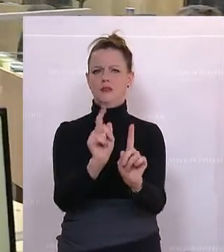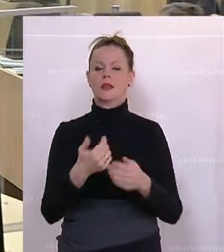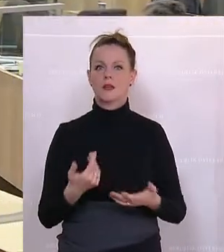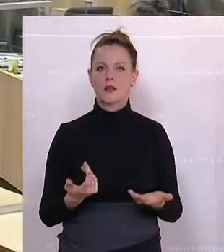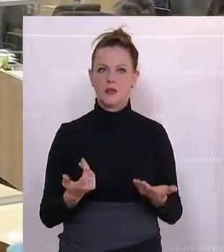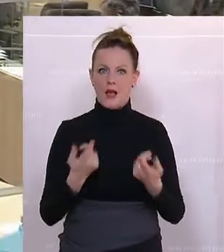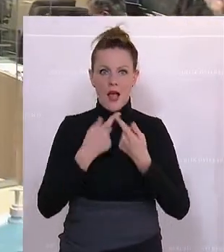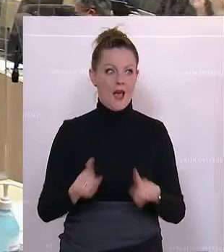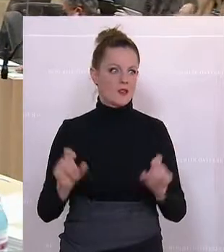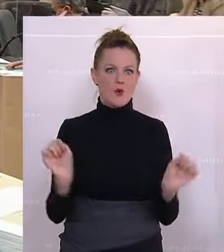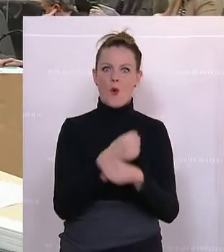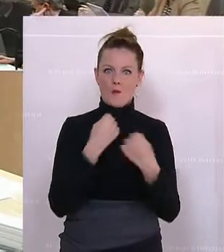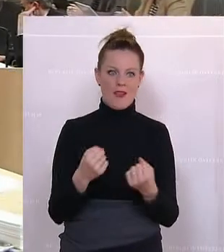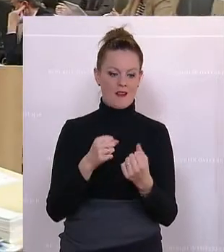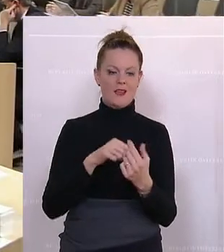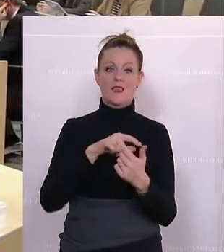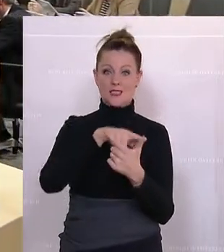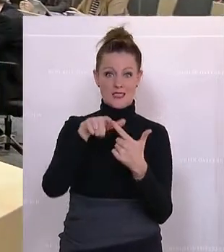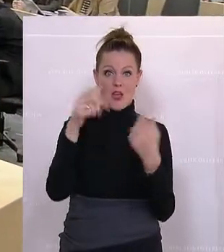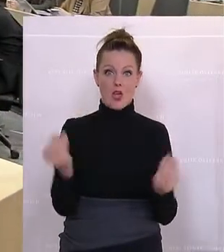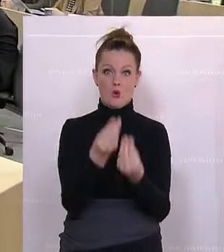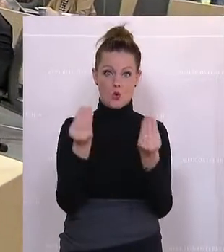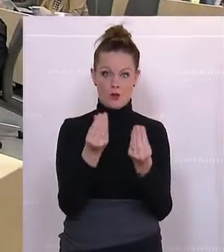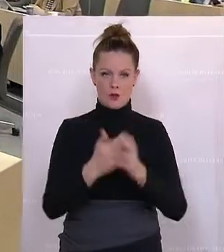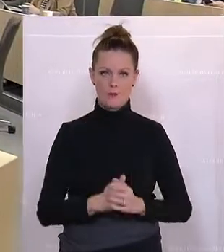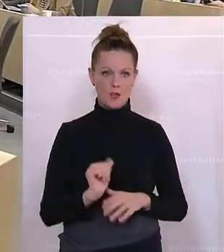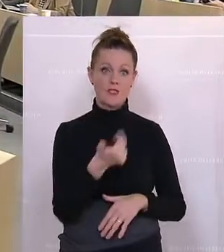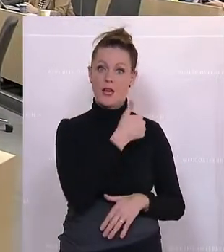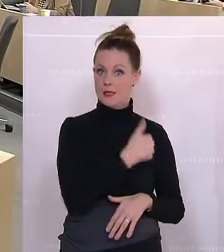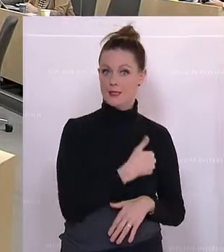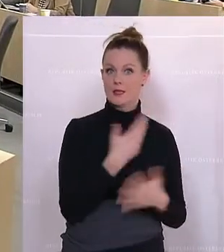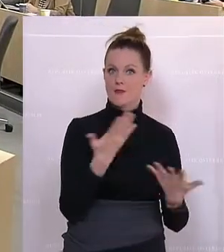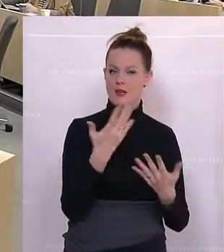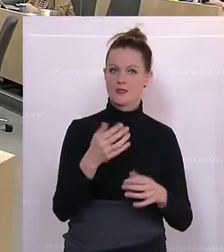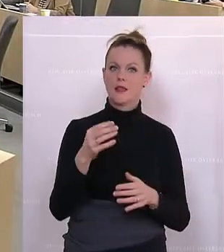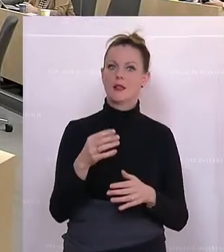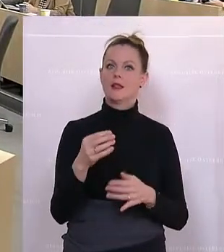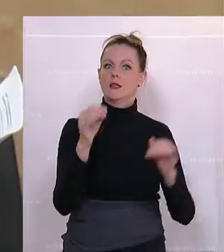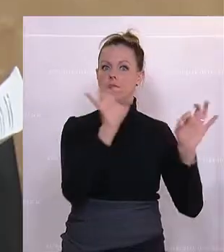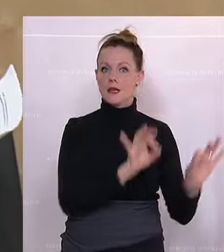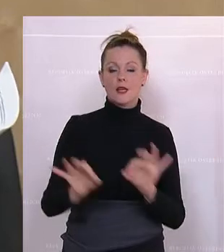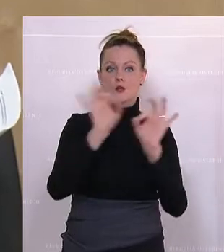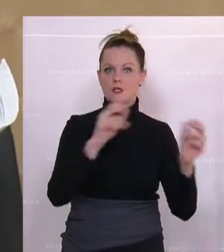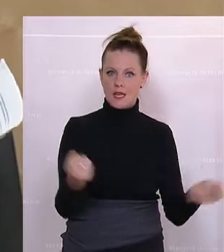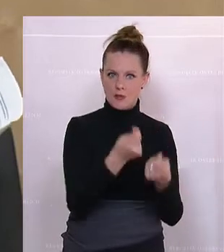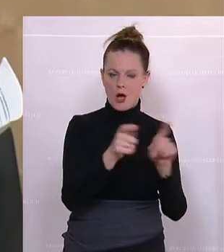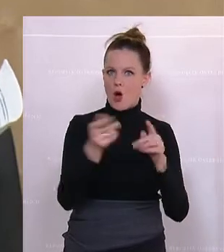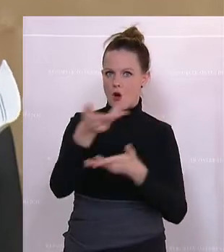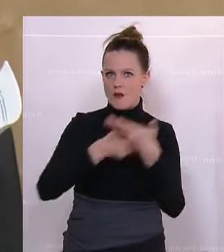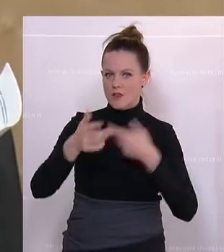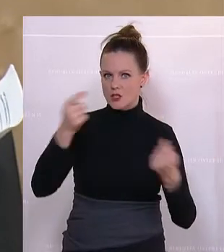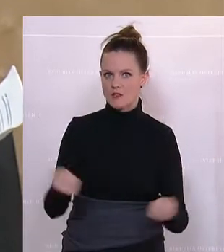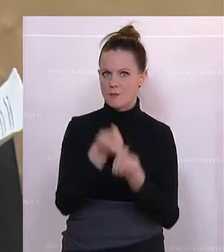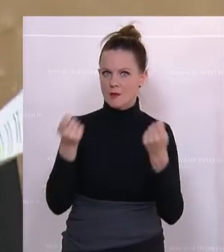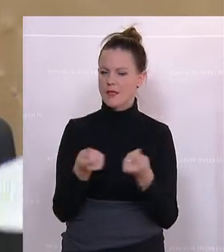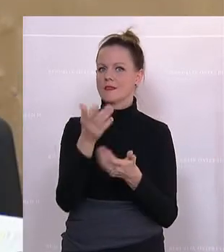weil ja, aus zwei Gründen. Erstens einmal, die haben ja auch Industriebetriebe und Wirtschaftsbetriebe,